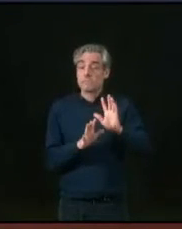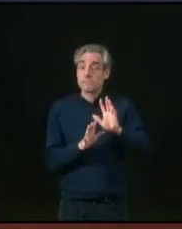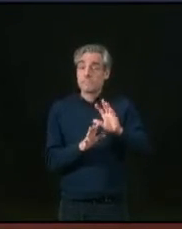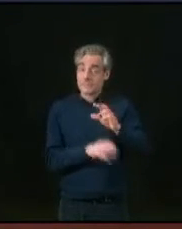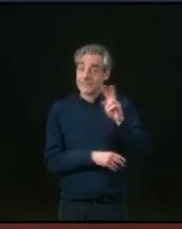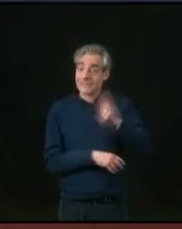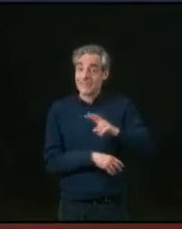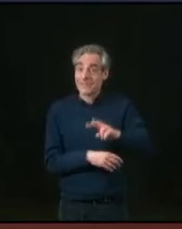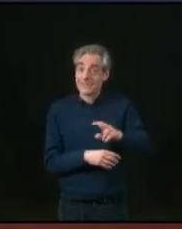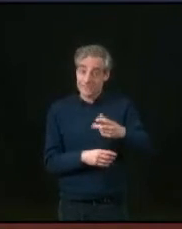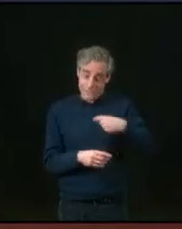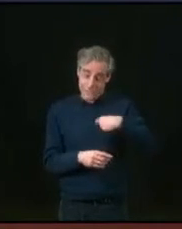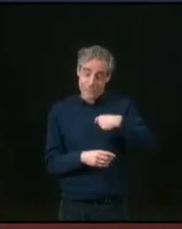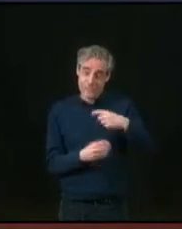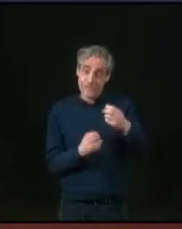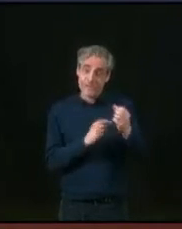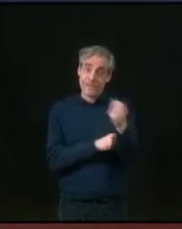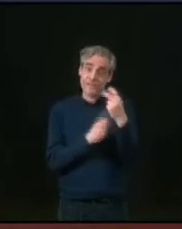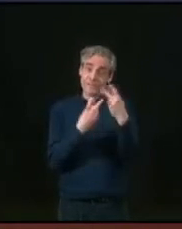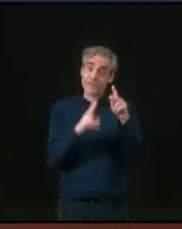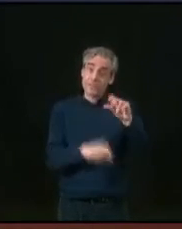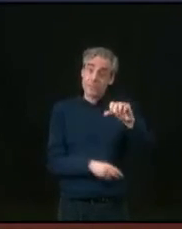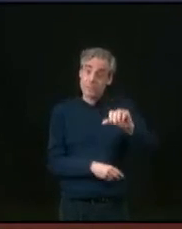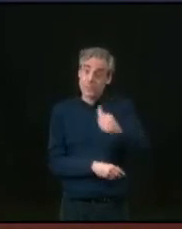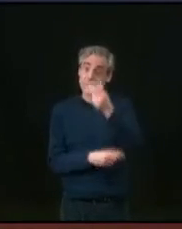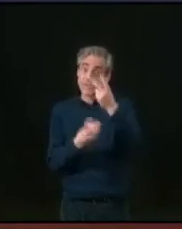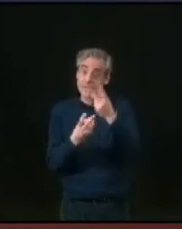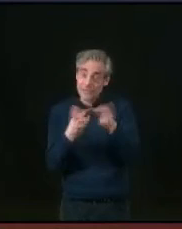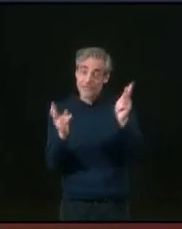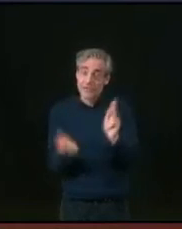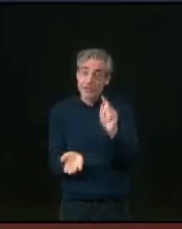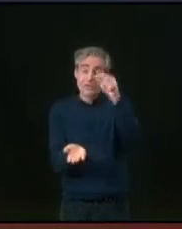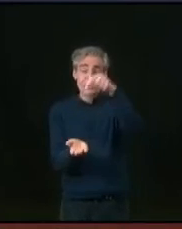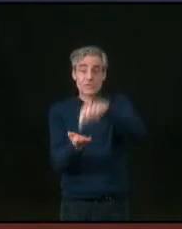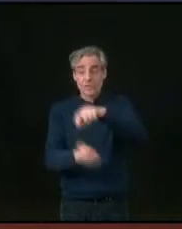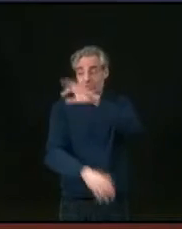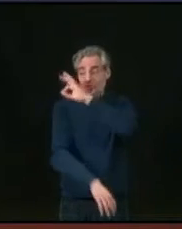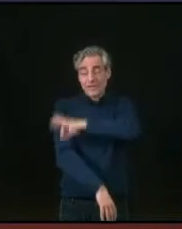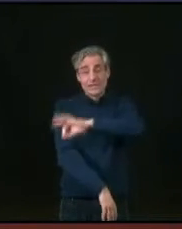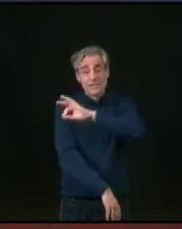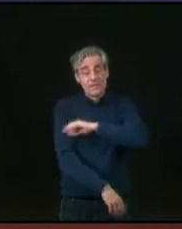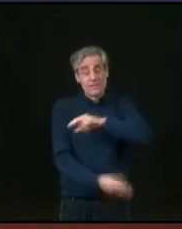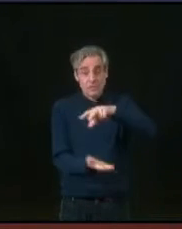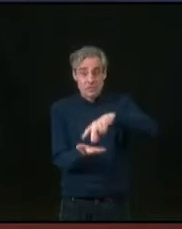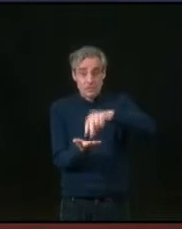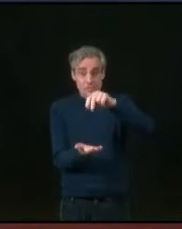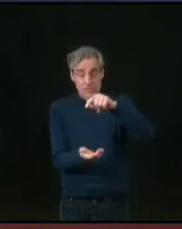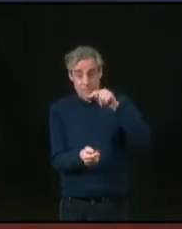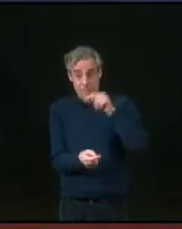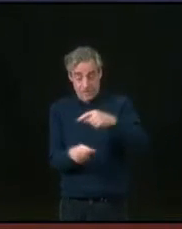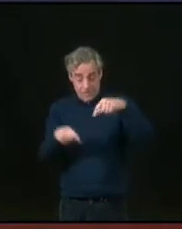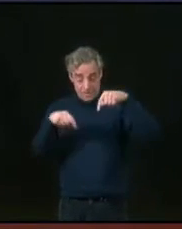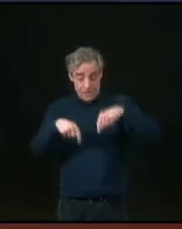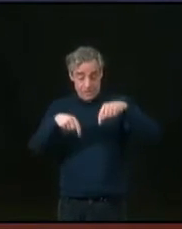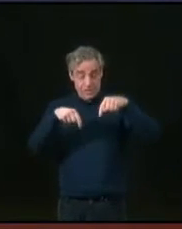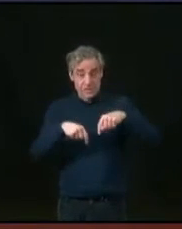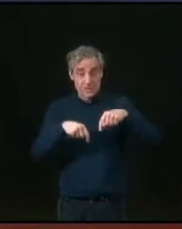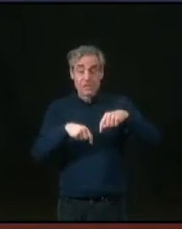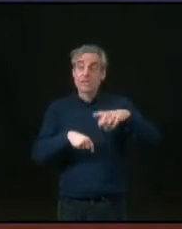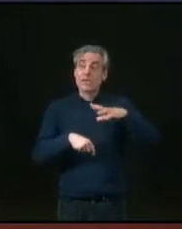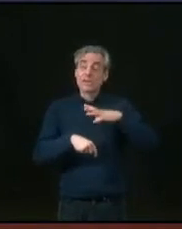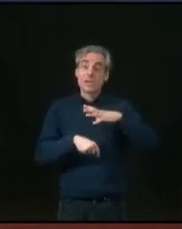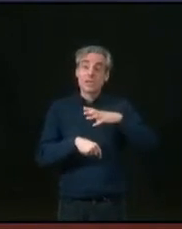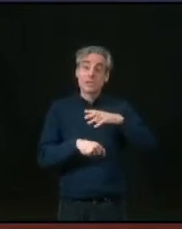vérité, c'est que nous avons été, à Alphorville, le premier centre de vaccination d'Île-de-France. bien qu'il y ait un ADN qui a été